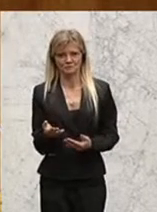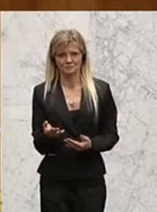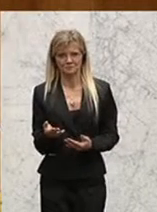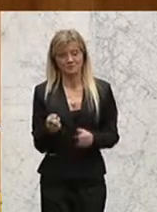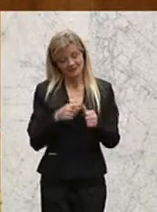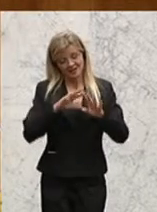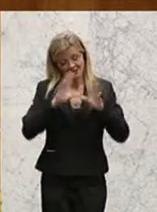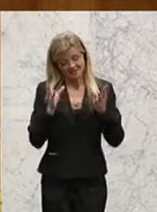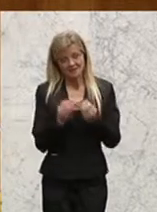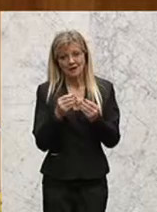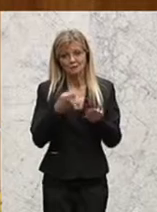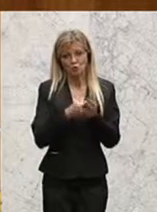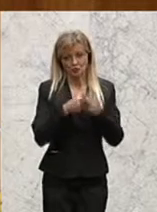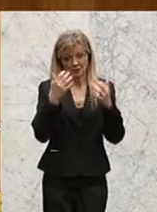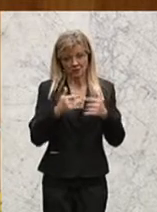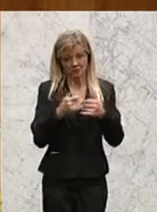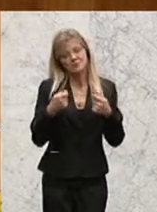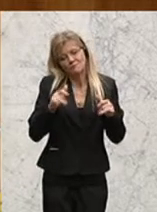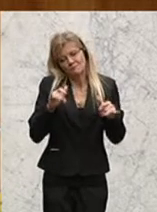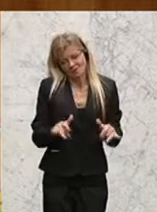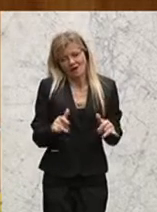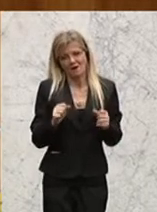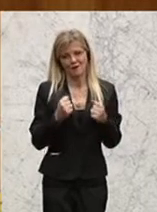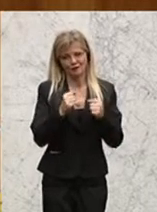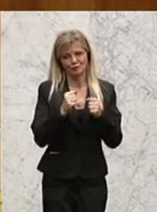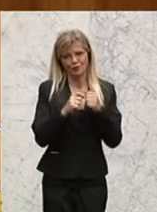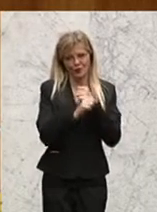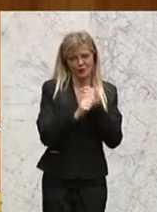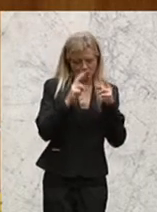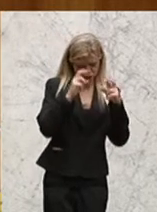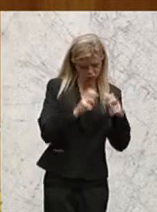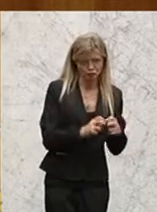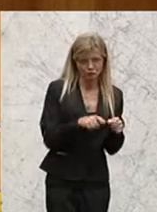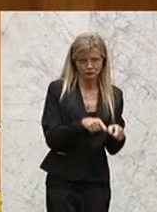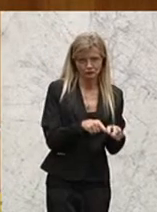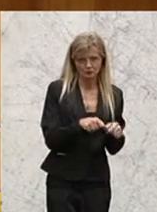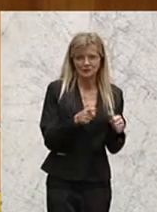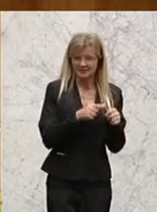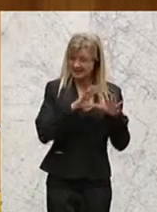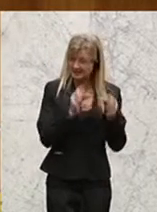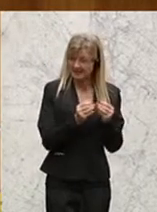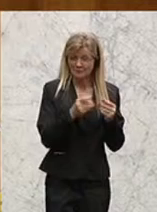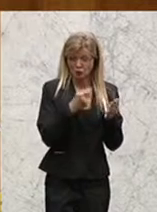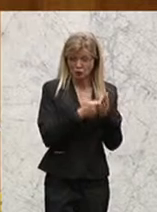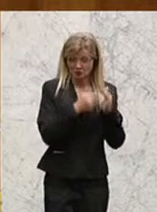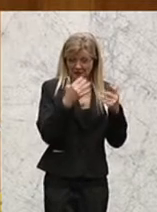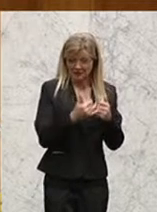berechnet, und da gibt es eine aktuelle Studie dazu, dann sind wir bei 5,3 Billionen